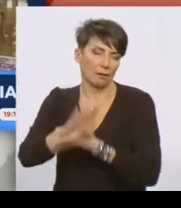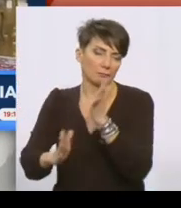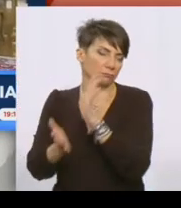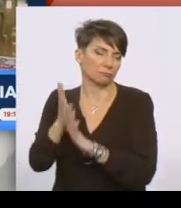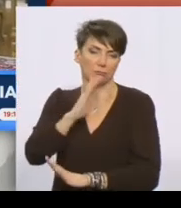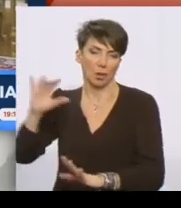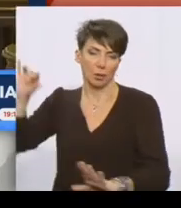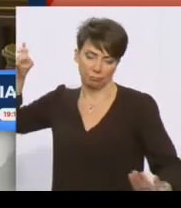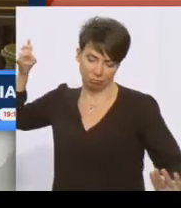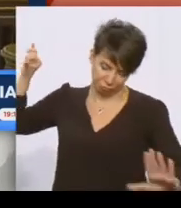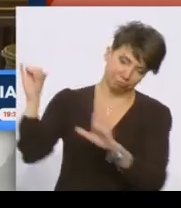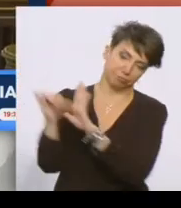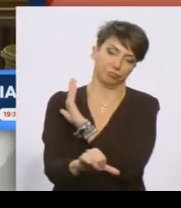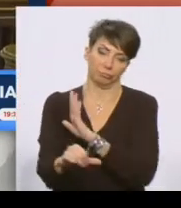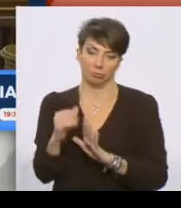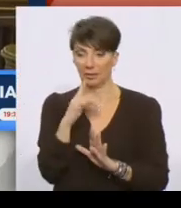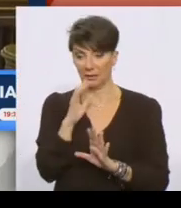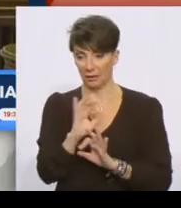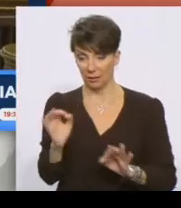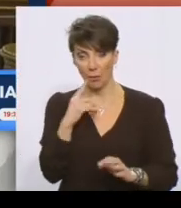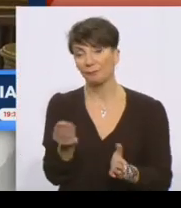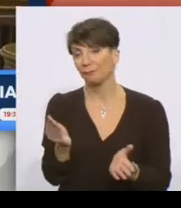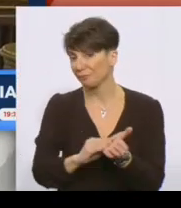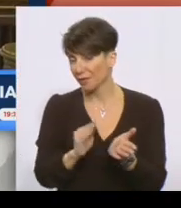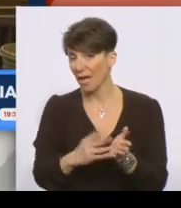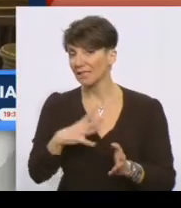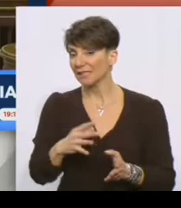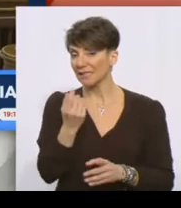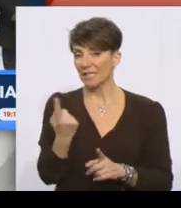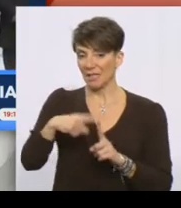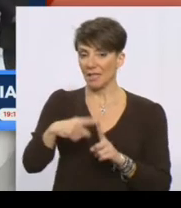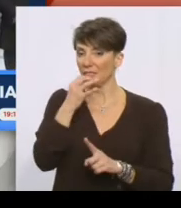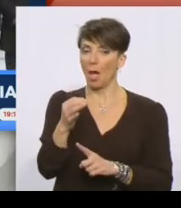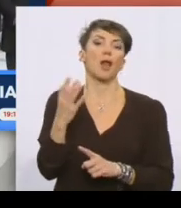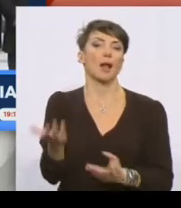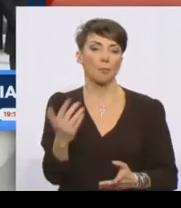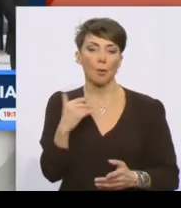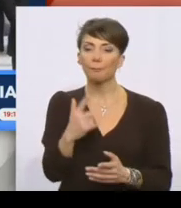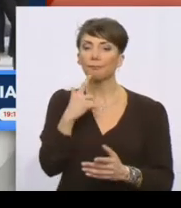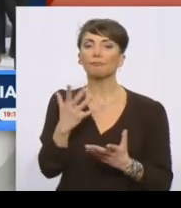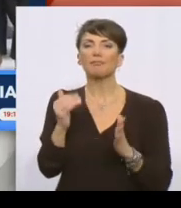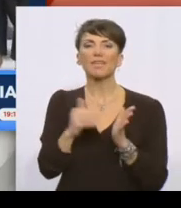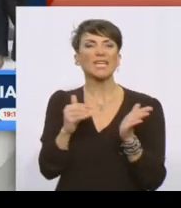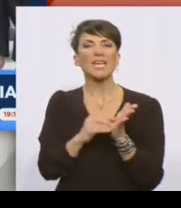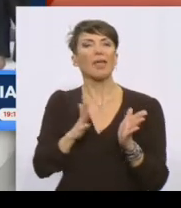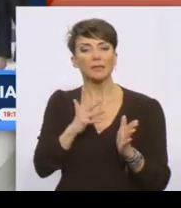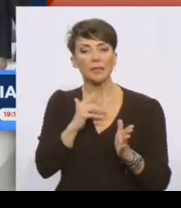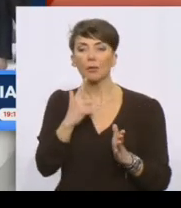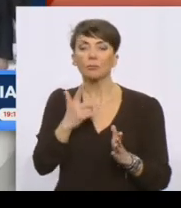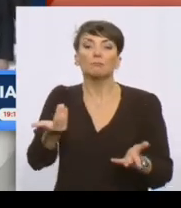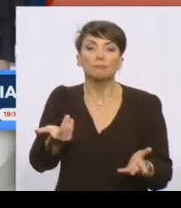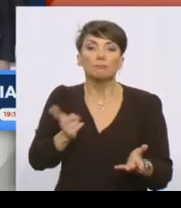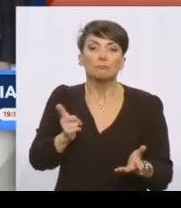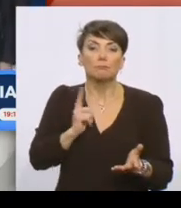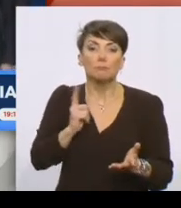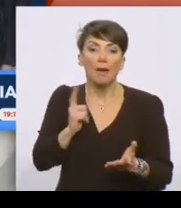χρηματοοικονομικό σύστημα. Επιπλέον πρέπει να πούμε, Νίκο, ότι εκατοντάδες χιλάδες άνθρωποι θα πρέπει να περιμένουν σε αυτή